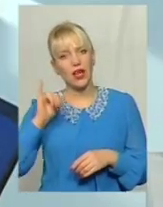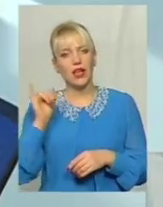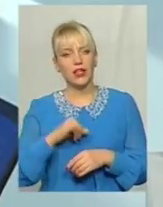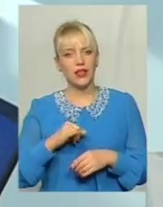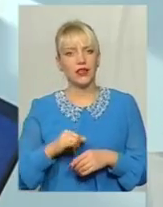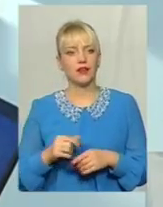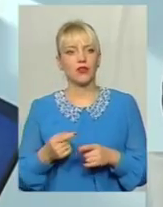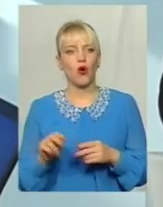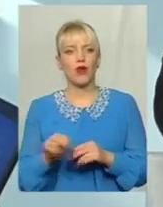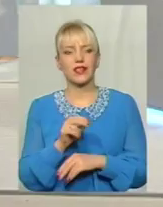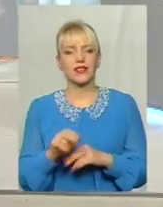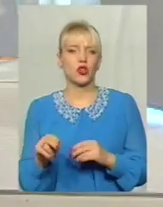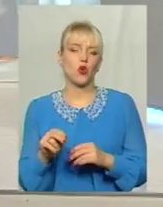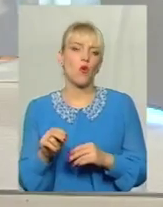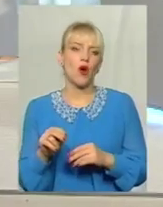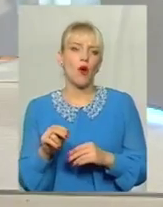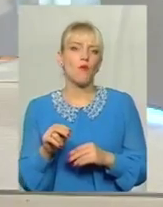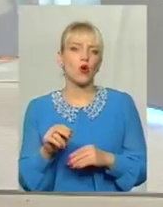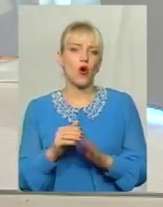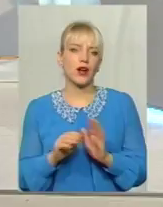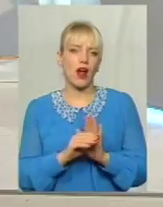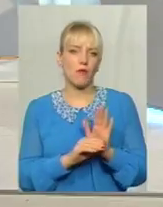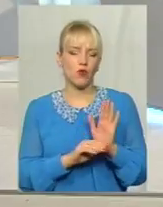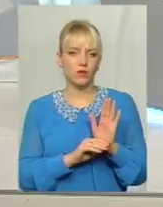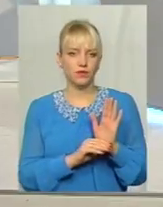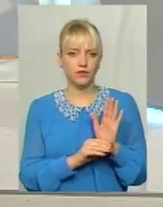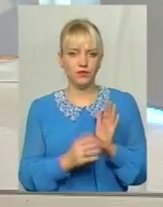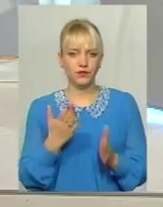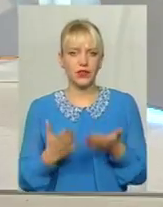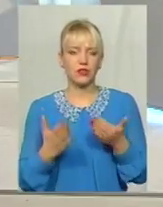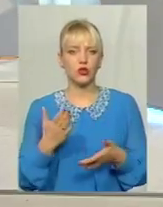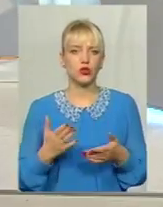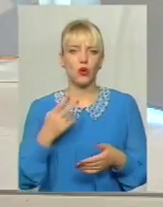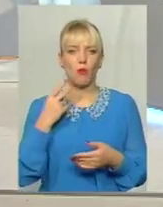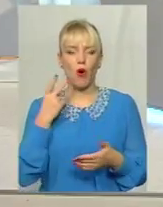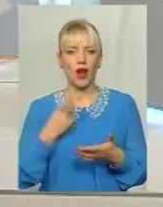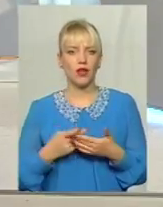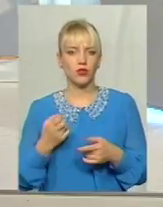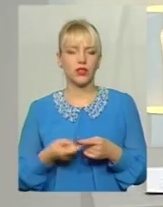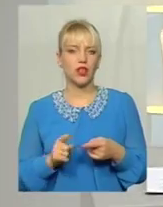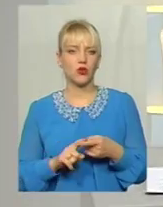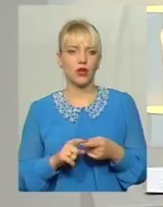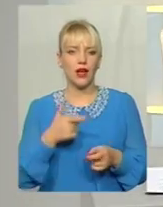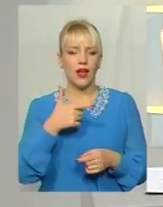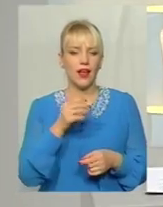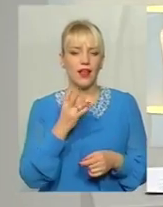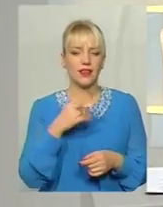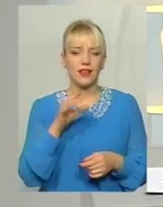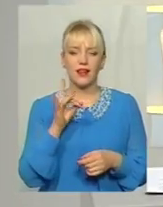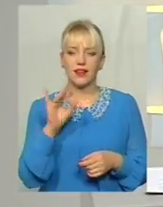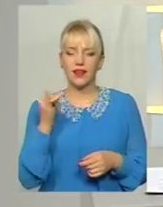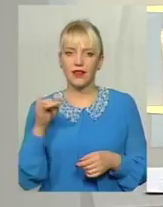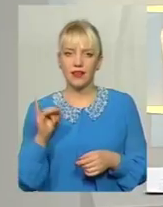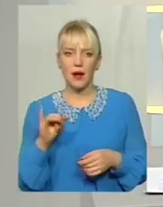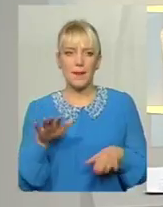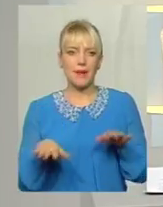корекційну програму Скажіть, будь ласка, а якщо поглянути знову на той гендерний баланс чи